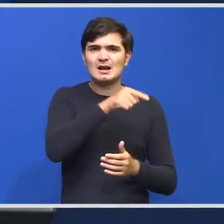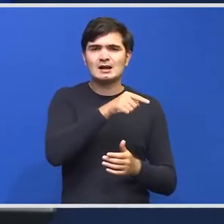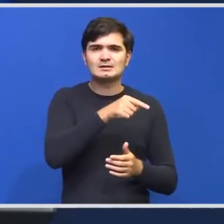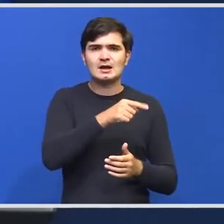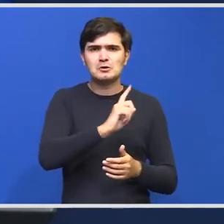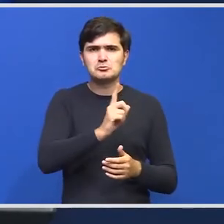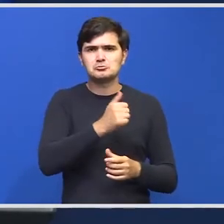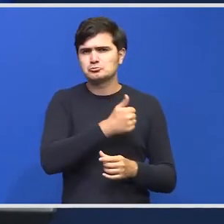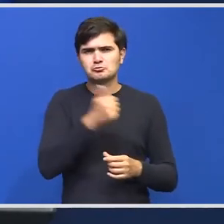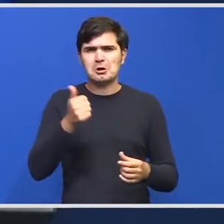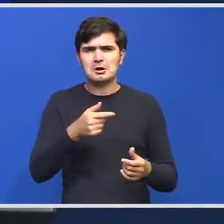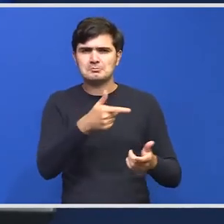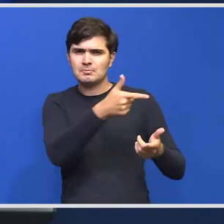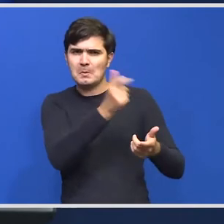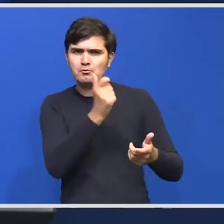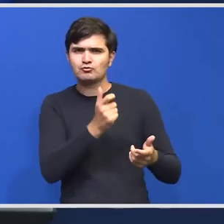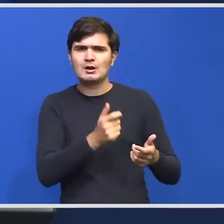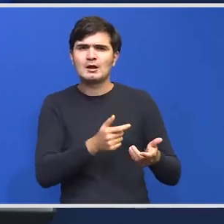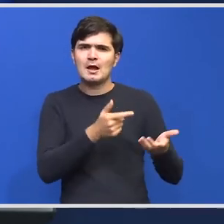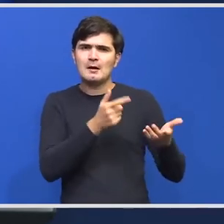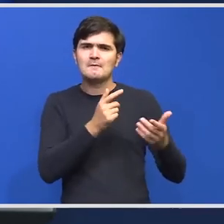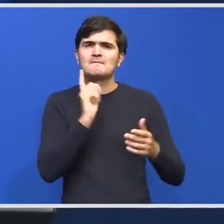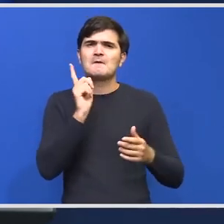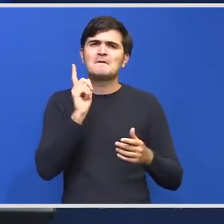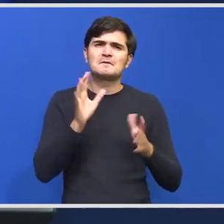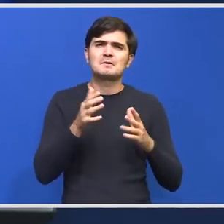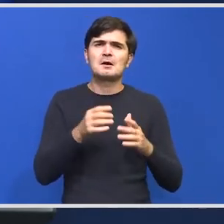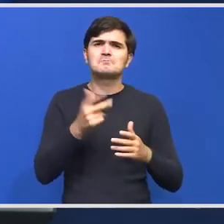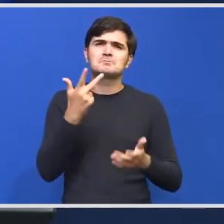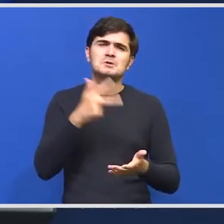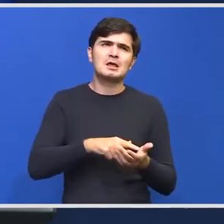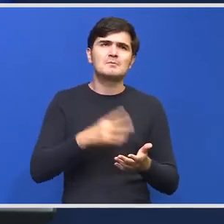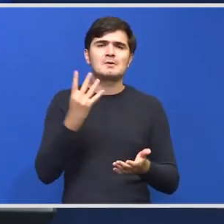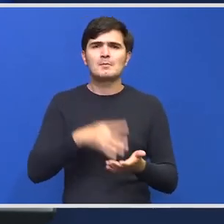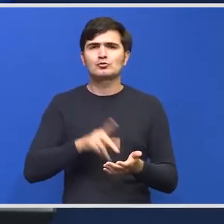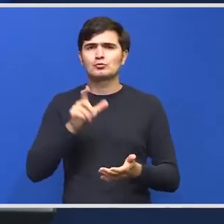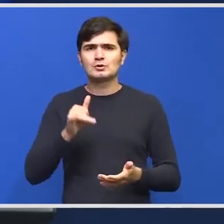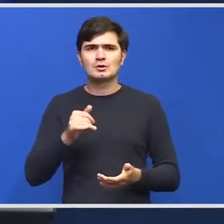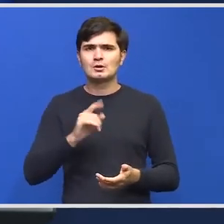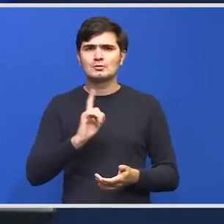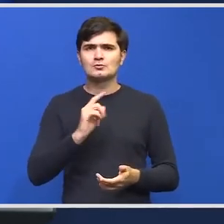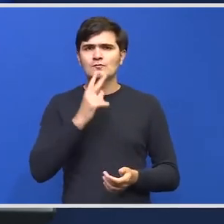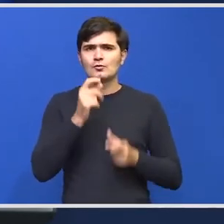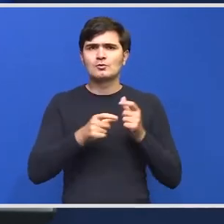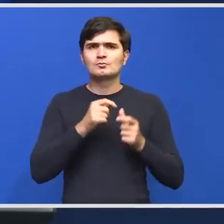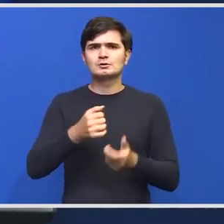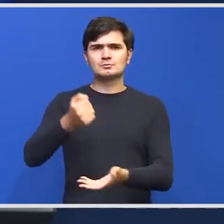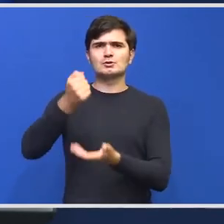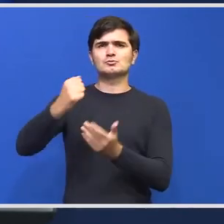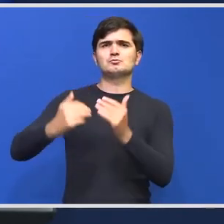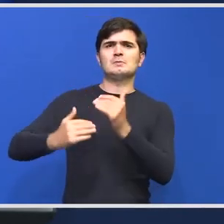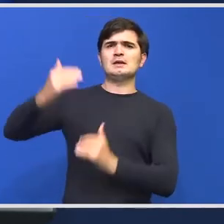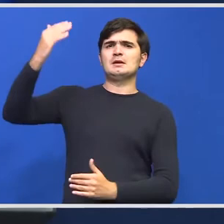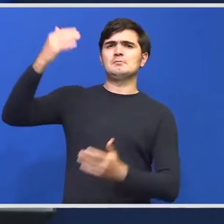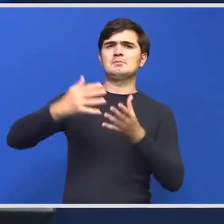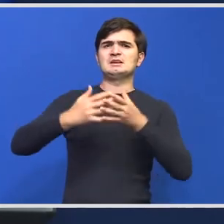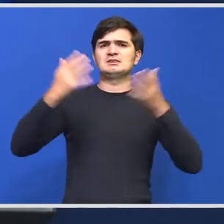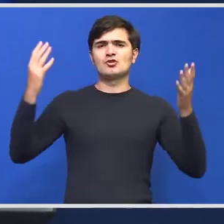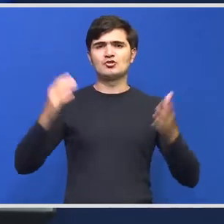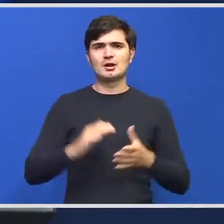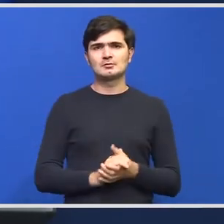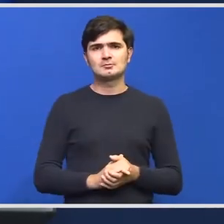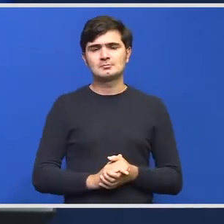împușcarea se va limita undeva la o sumă de 3.000-4.000 deci nu vorbim de niște sume exagerate